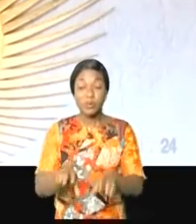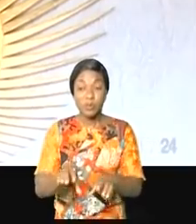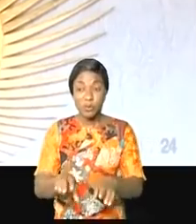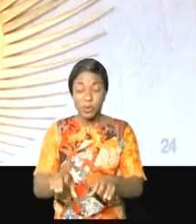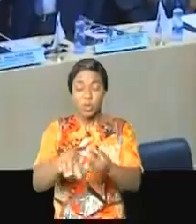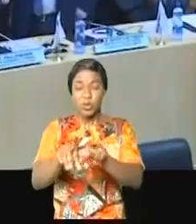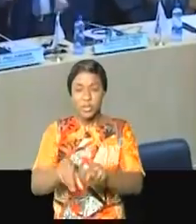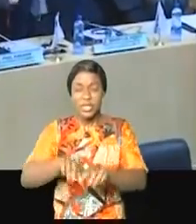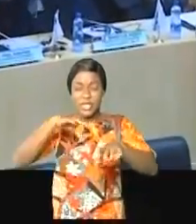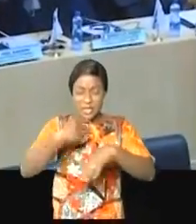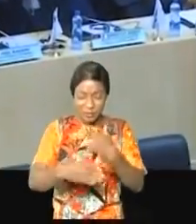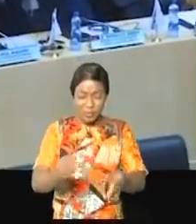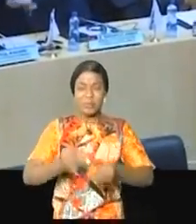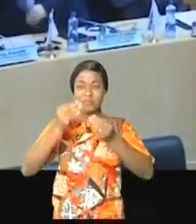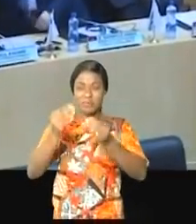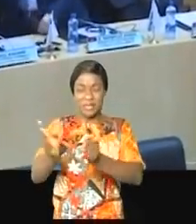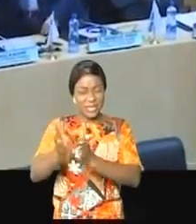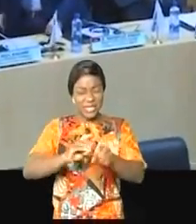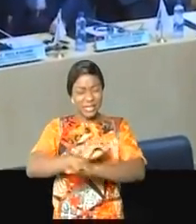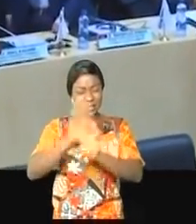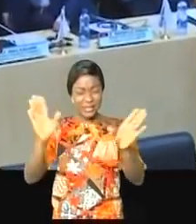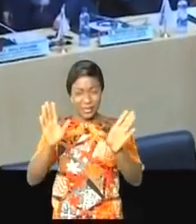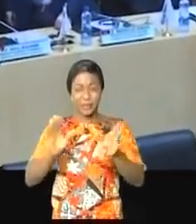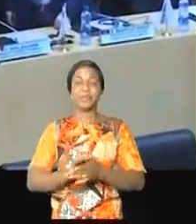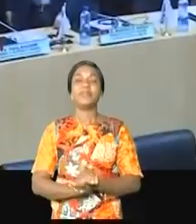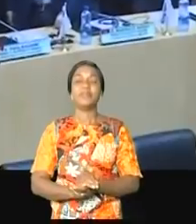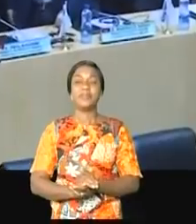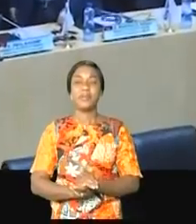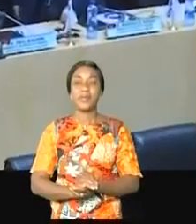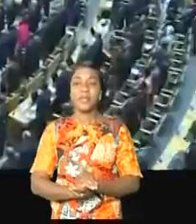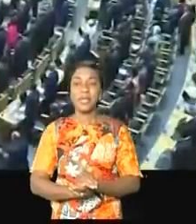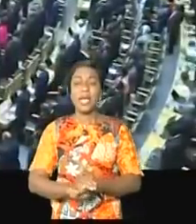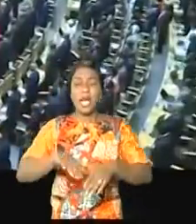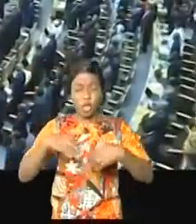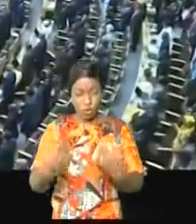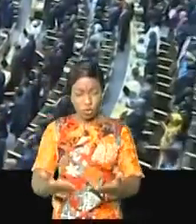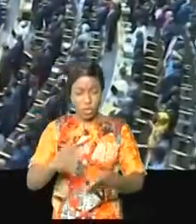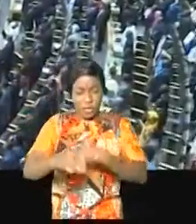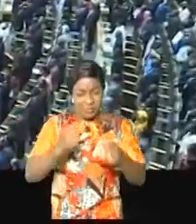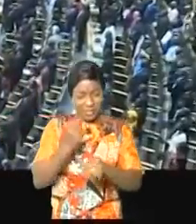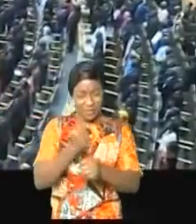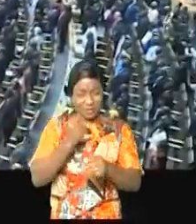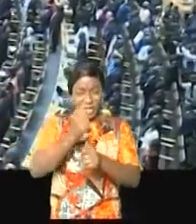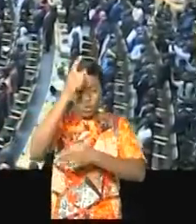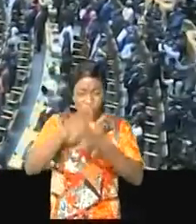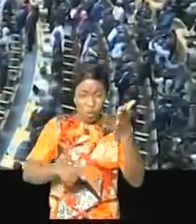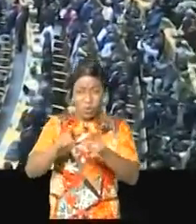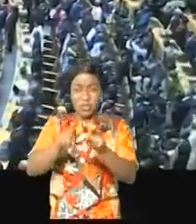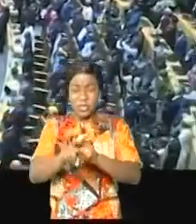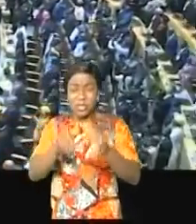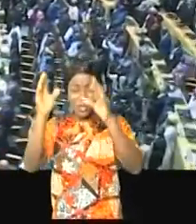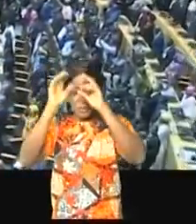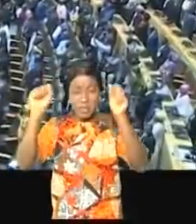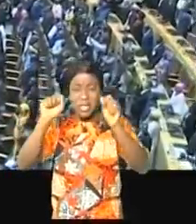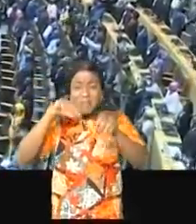la fonction bien au-delà de la tâche cérémoniale et procédurale. Quelles sont alors les attributions de président en exercice et où s'est